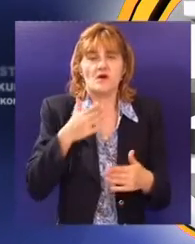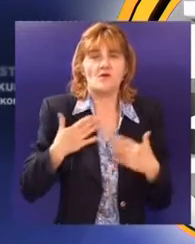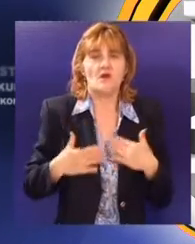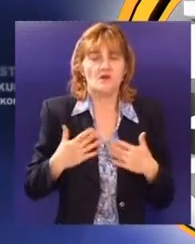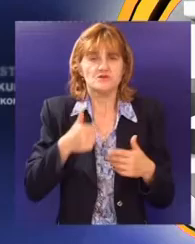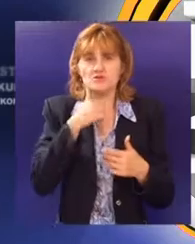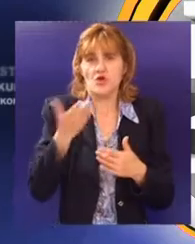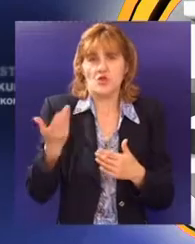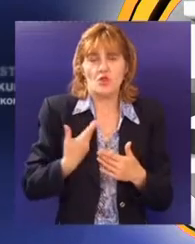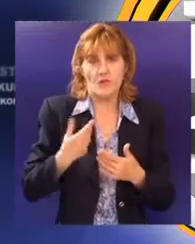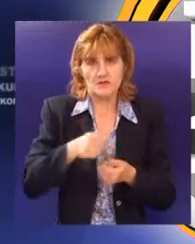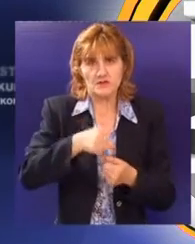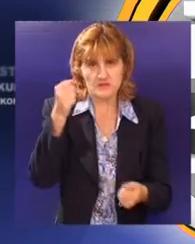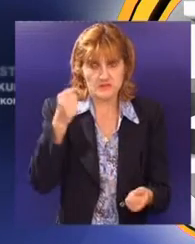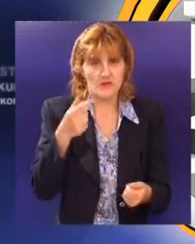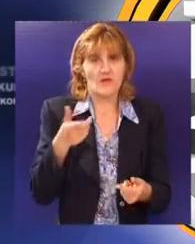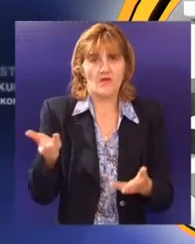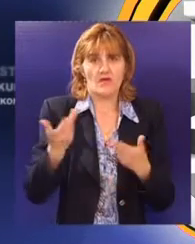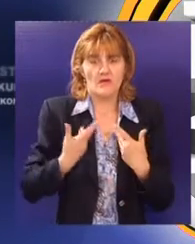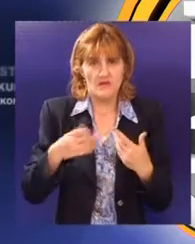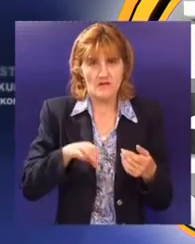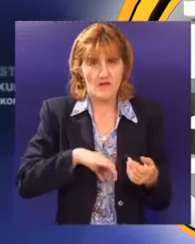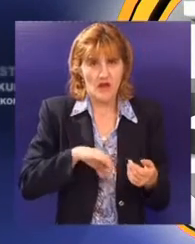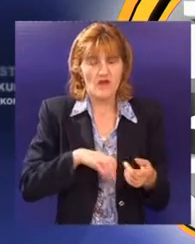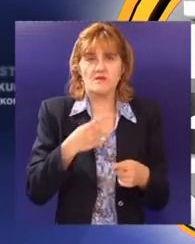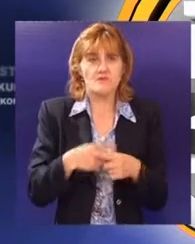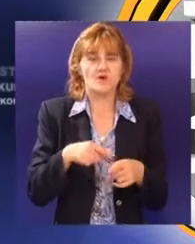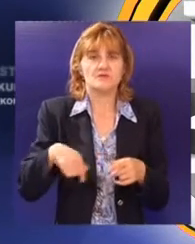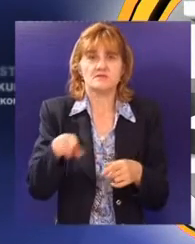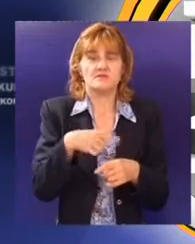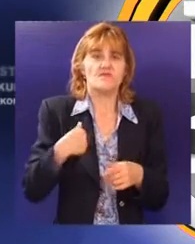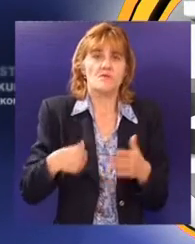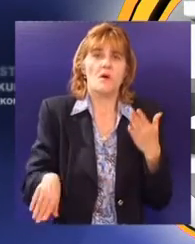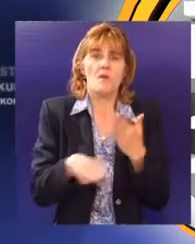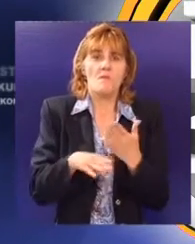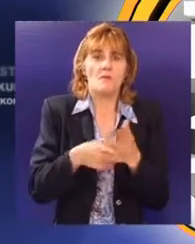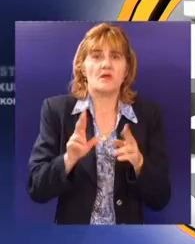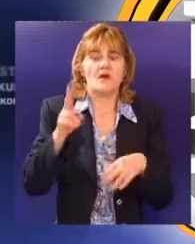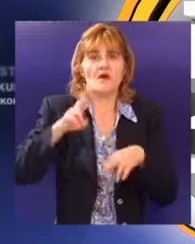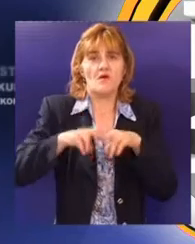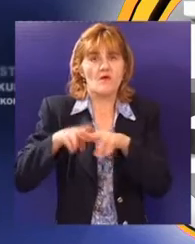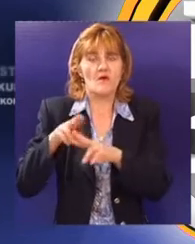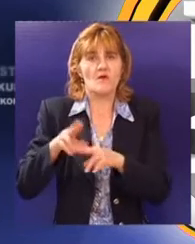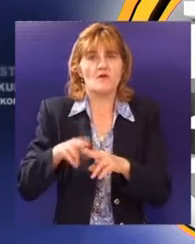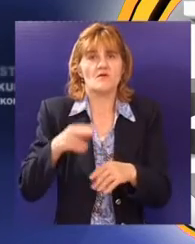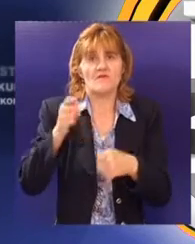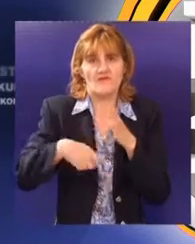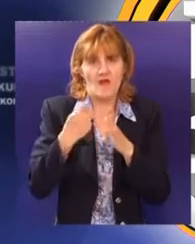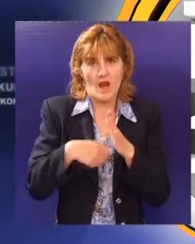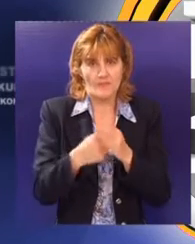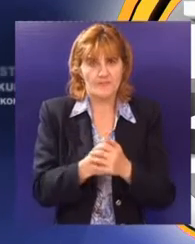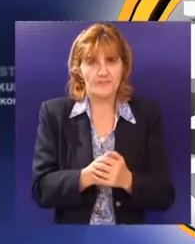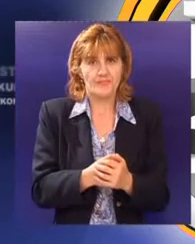reagovali na ono što smo radili, ne samo ja, nego svi prijatelji koji su mi pomogli da napravimo film Prvi radni dan. Tako da,